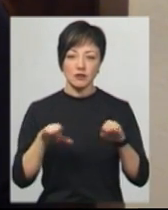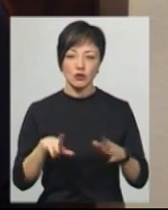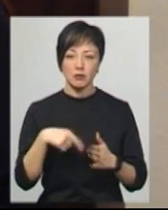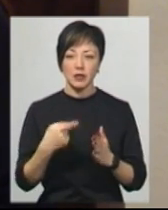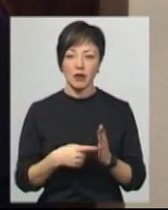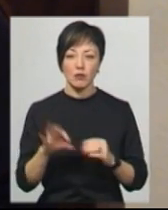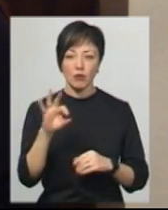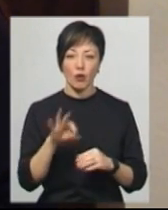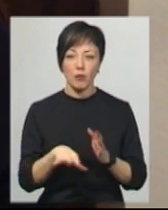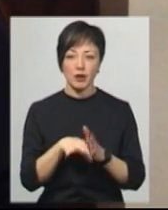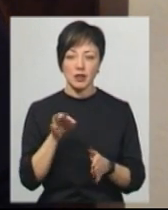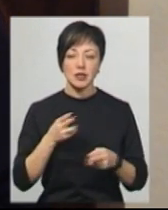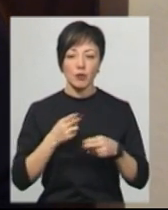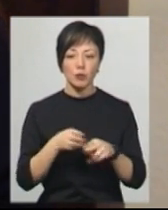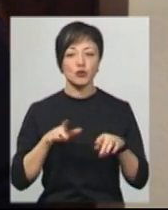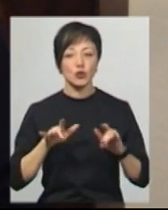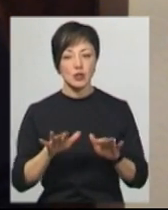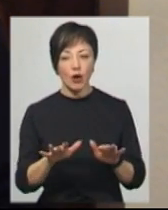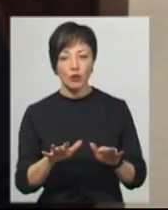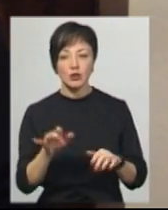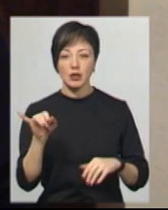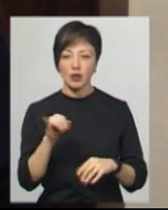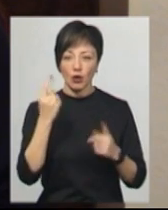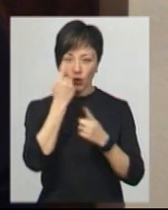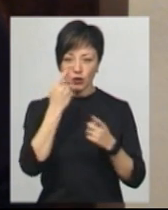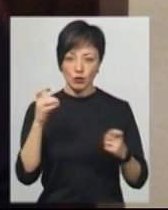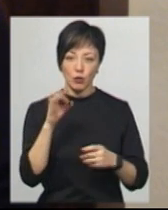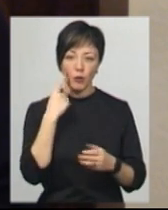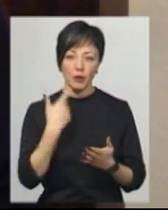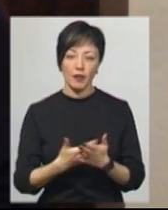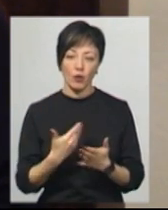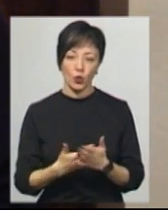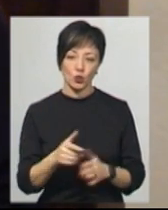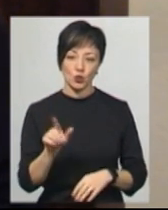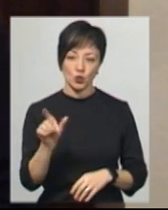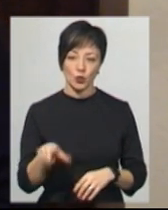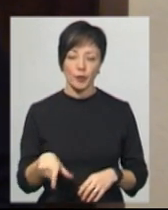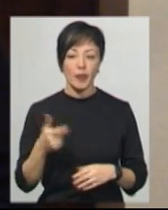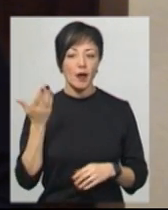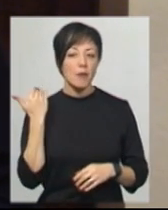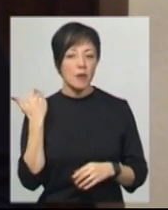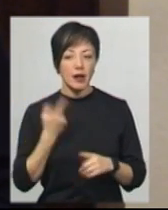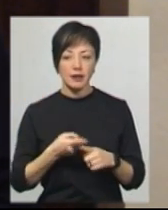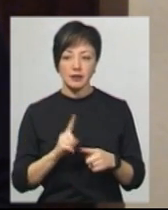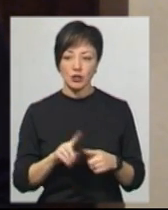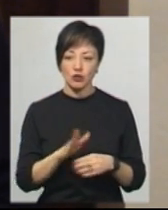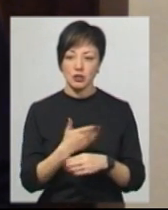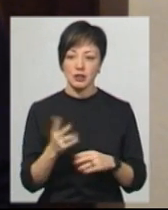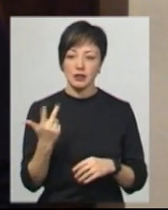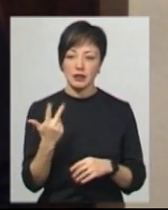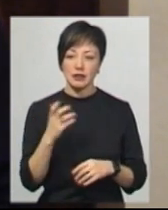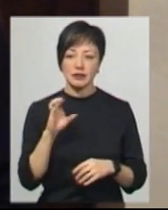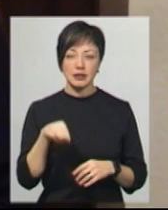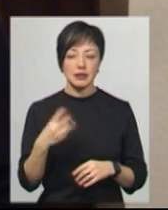питання щодо обрання запобіжного заходу та оголошення про підозру. Попередньо – це частина 3